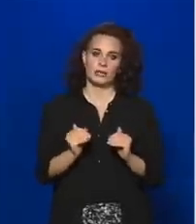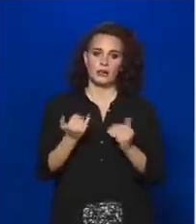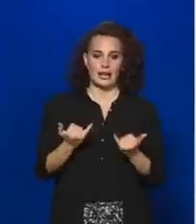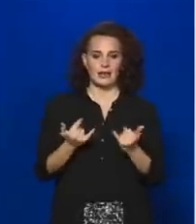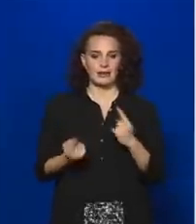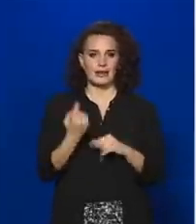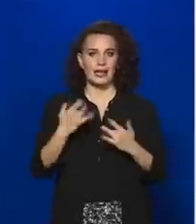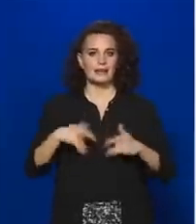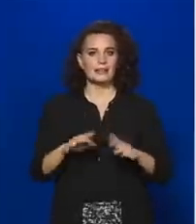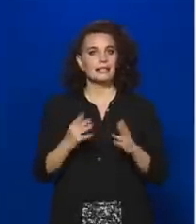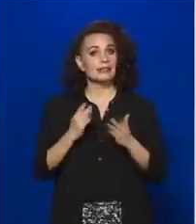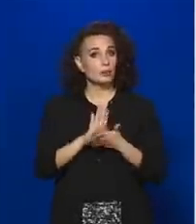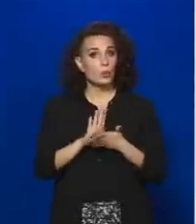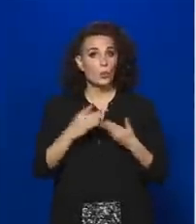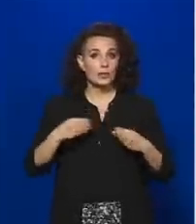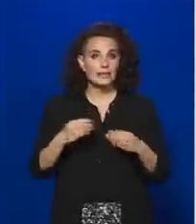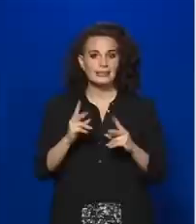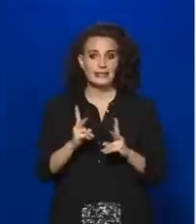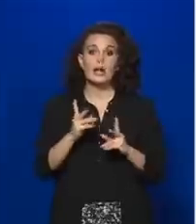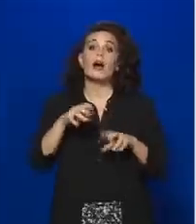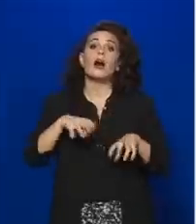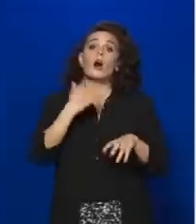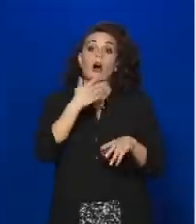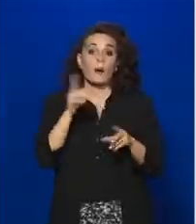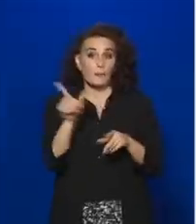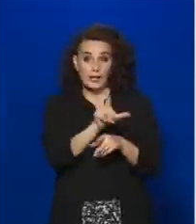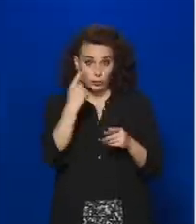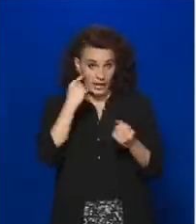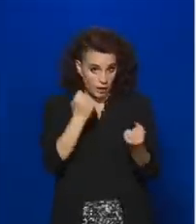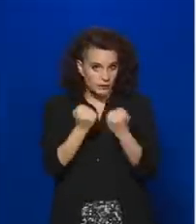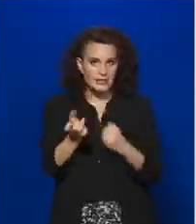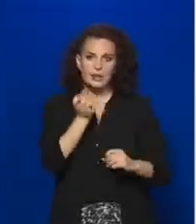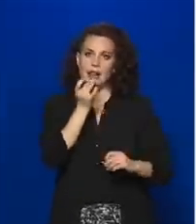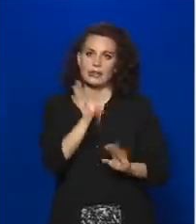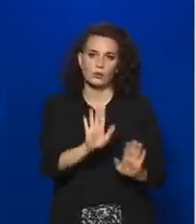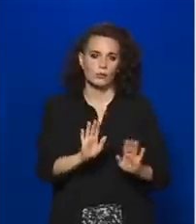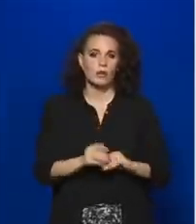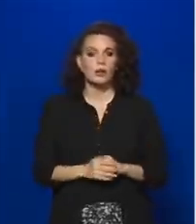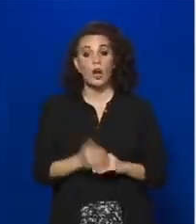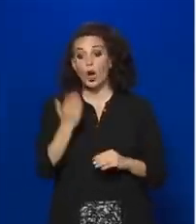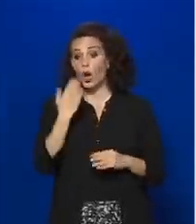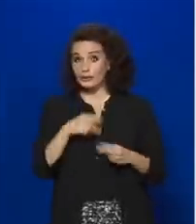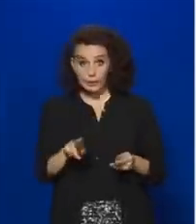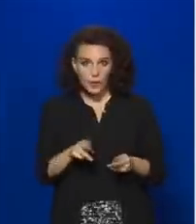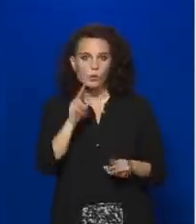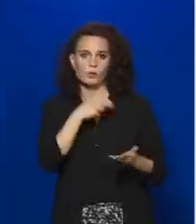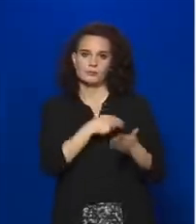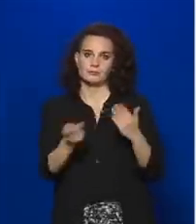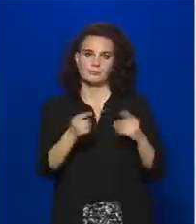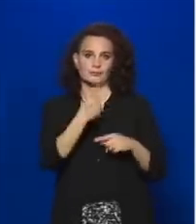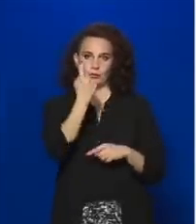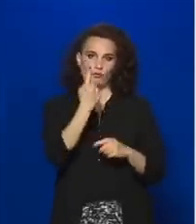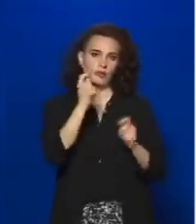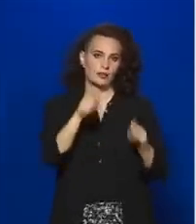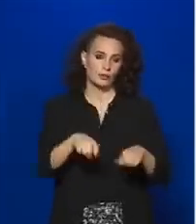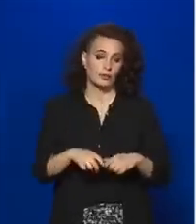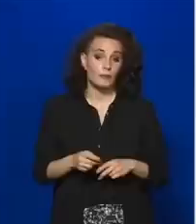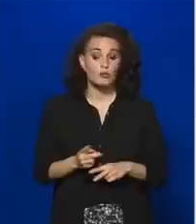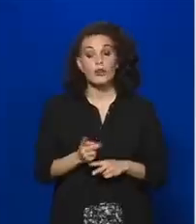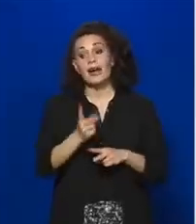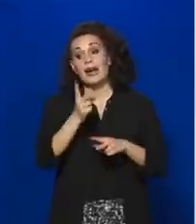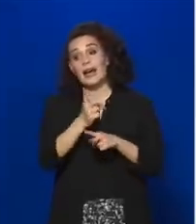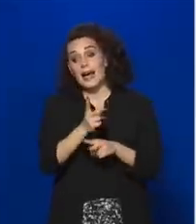ezeken a kereteken belül a felek meg tudnak állapodni, szerintem mindenkinek az a legjobb. Ha nem, akkor bíróság dönt. Az, hogy az állam a bíróság helyébe lépjen,